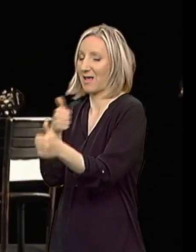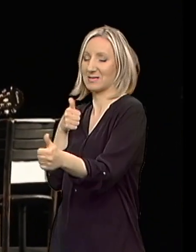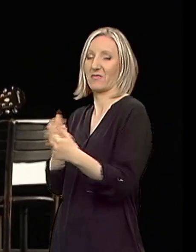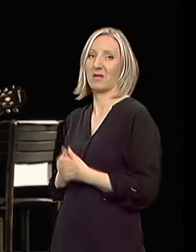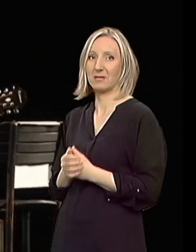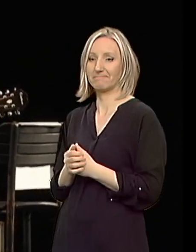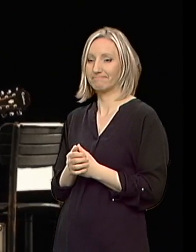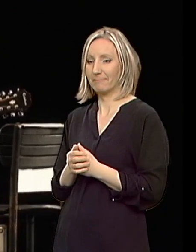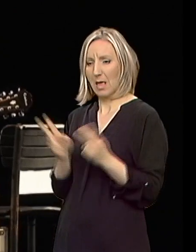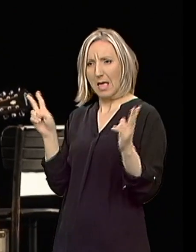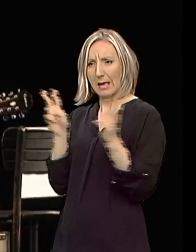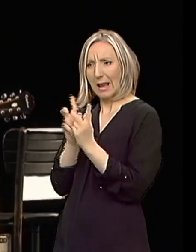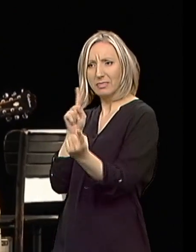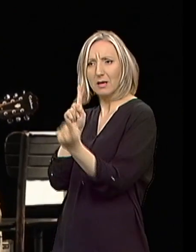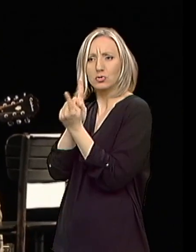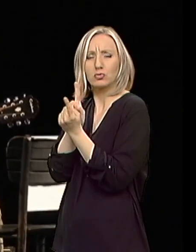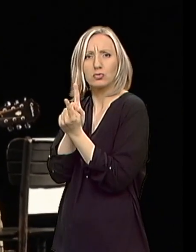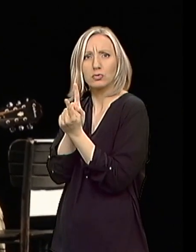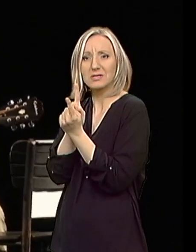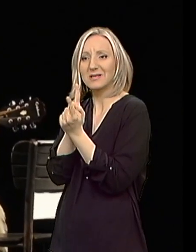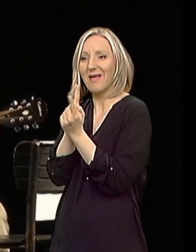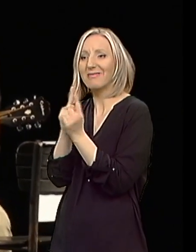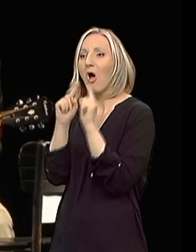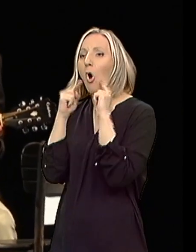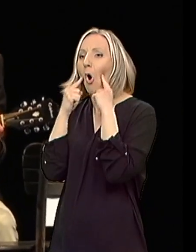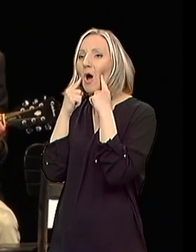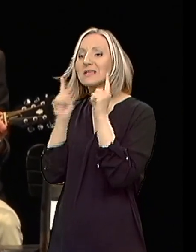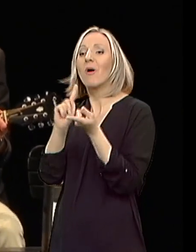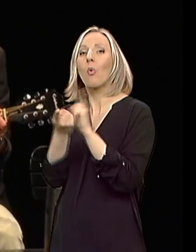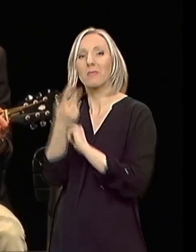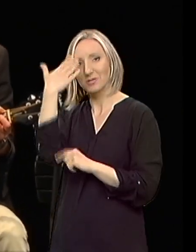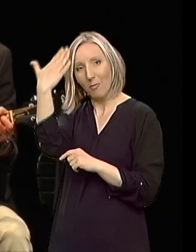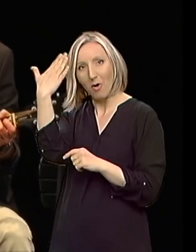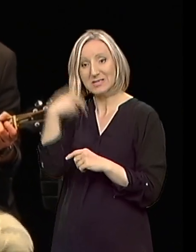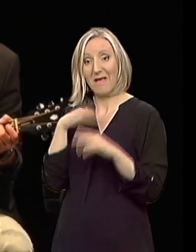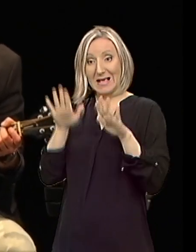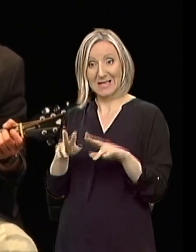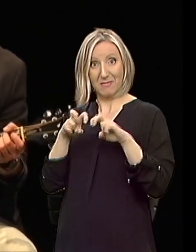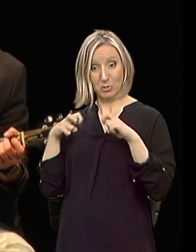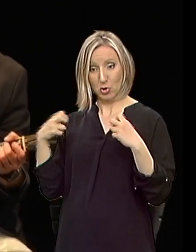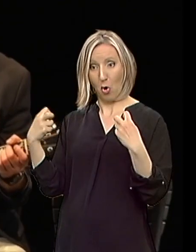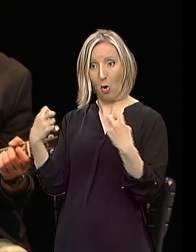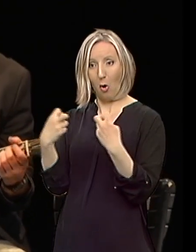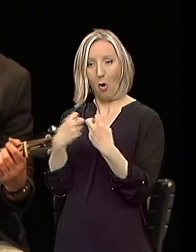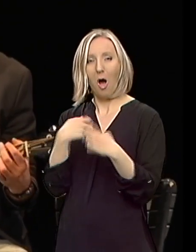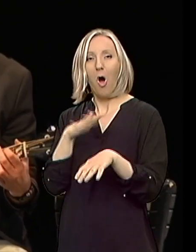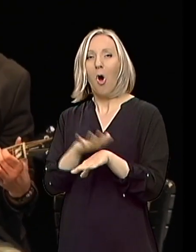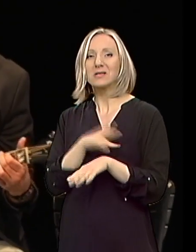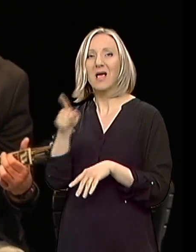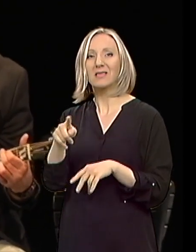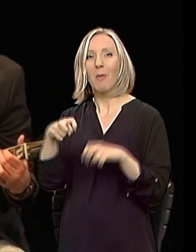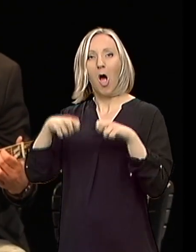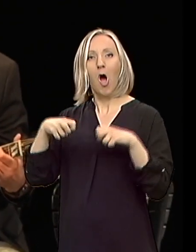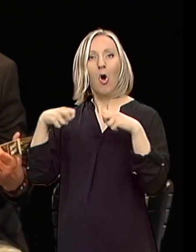Kratak susret, osmet, mjesto pozdrava, ispod stola, doge tvoja kolena.